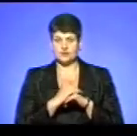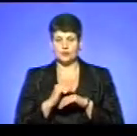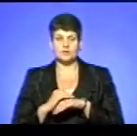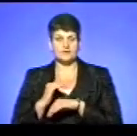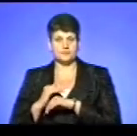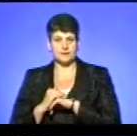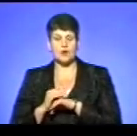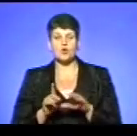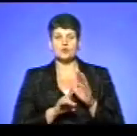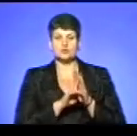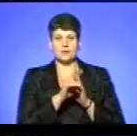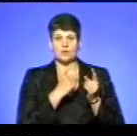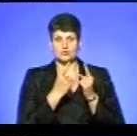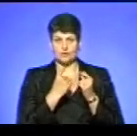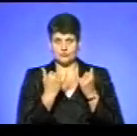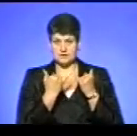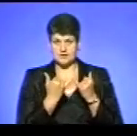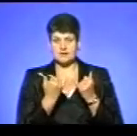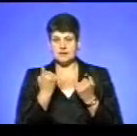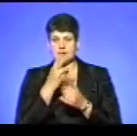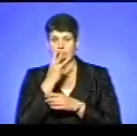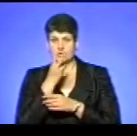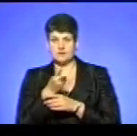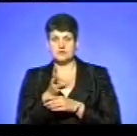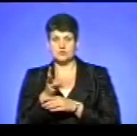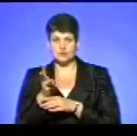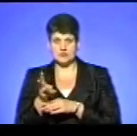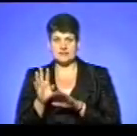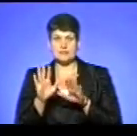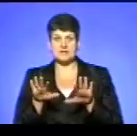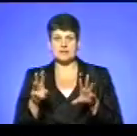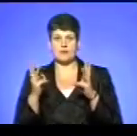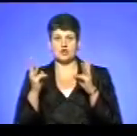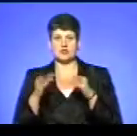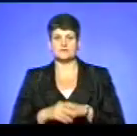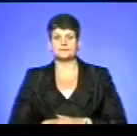Розпочнемо розмову уже за мить, а наразі переглянемо сюжет з місця пожежі.